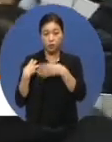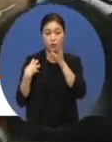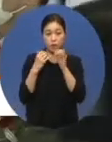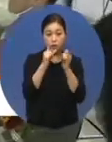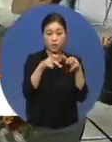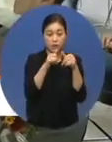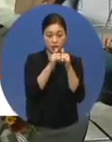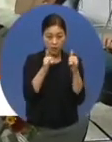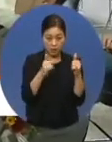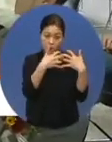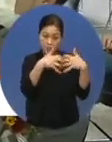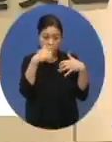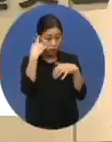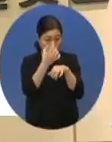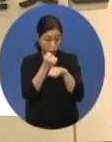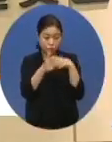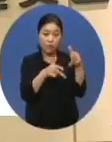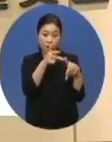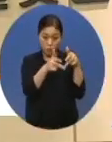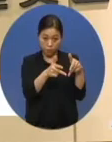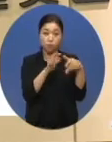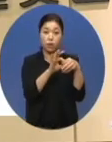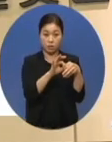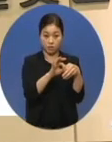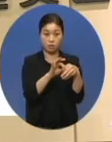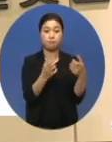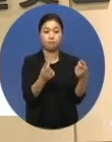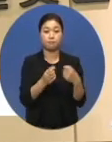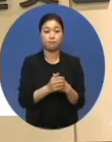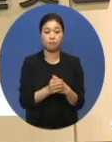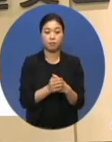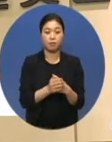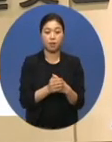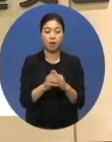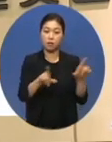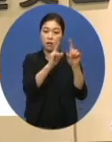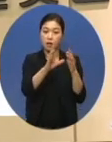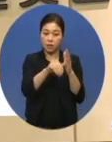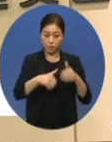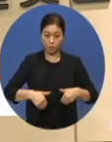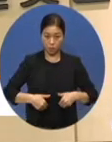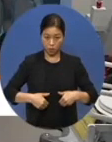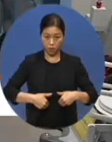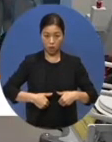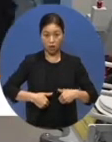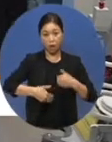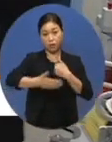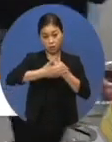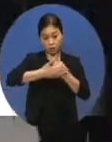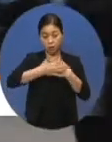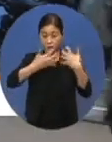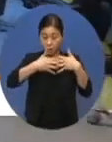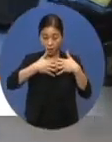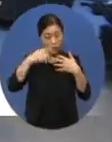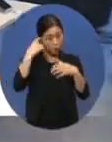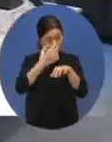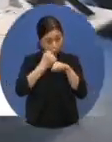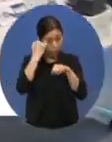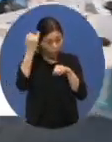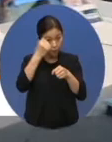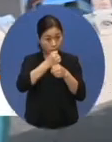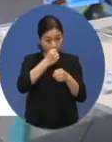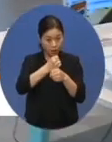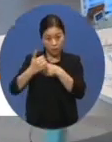보조기기 연구개발 사업의 일환으로 실생활에 필수적인 보조기기 연구개발을 통해 경쟁력 있는